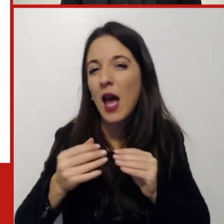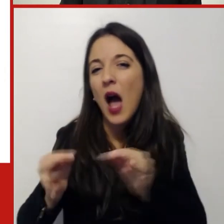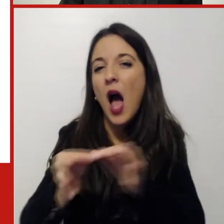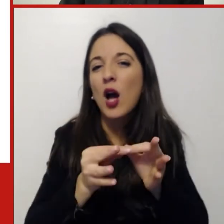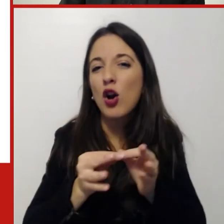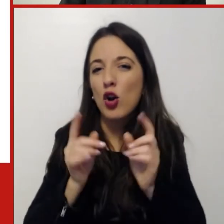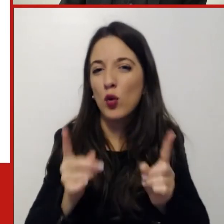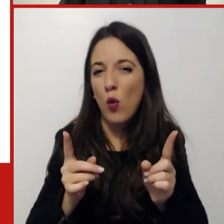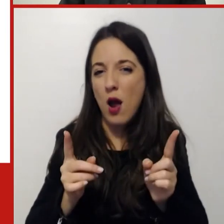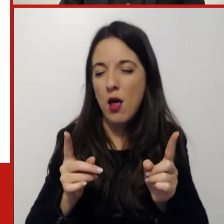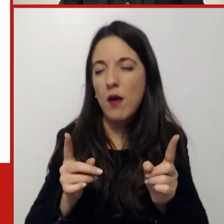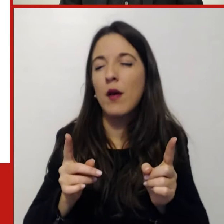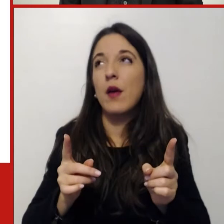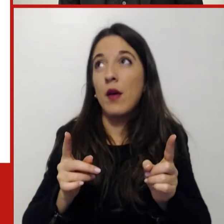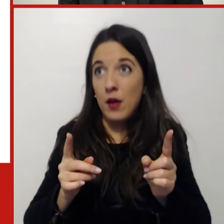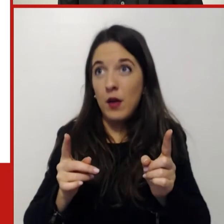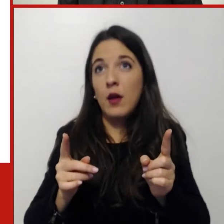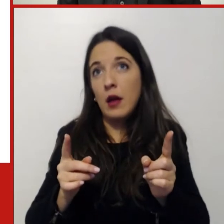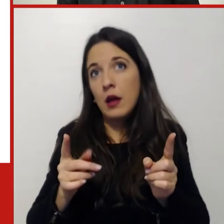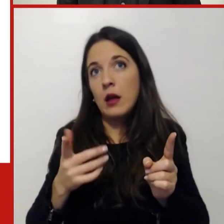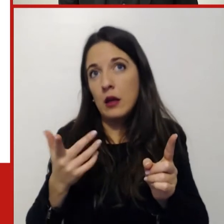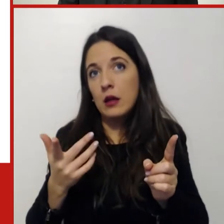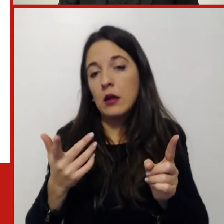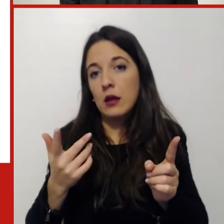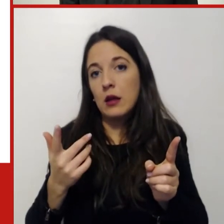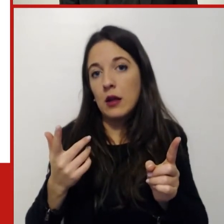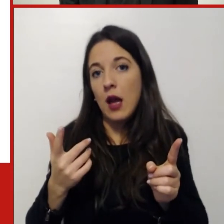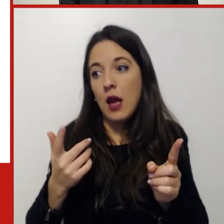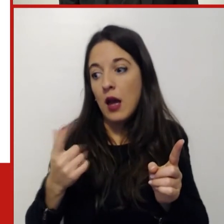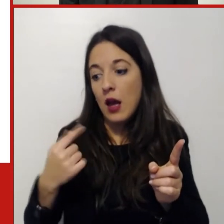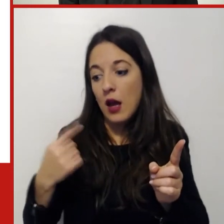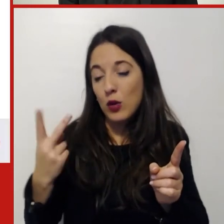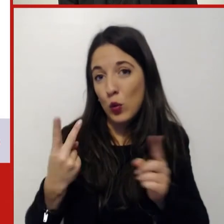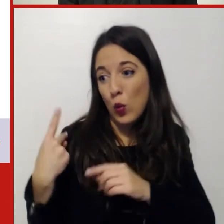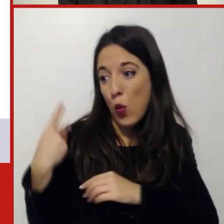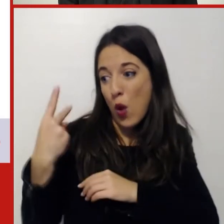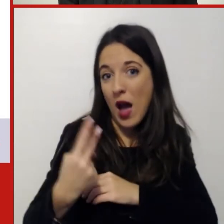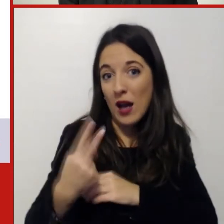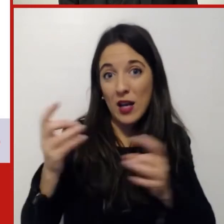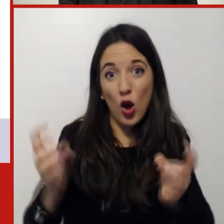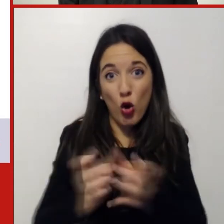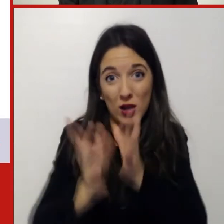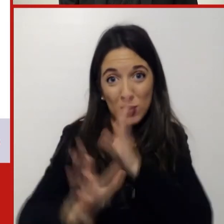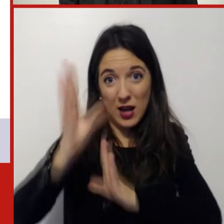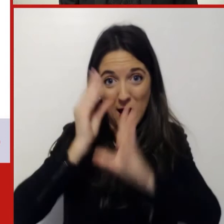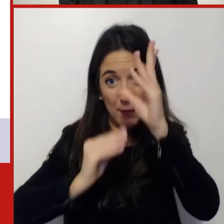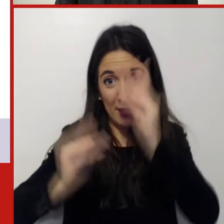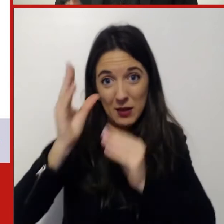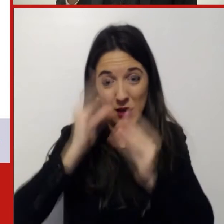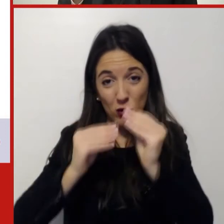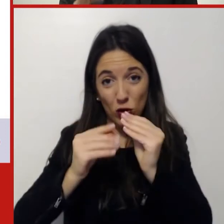da questo grande fenomeno, grande opportunità di apprendimento per costruire, per costruire il futuro.